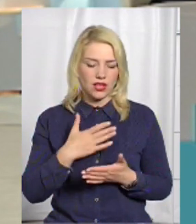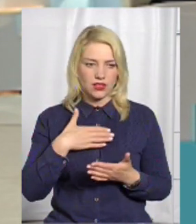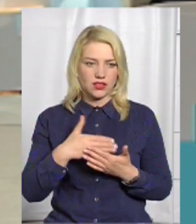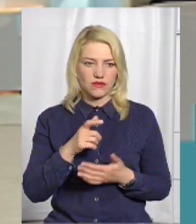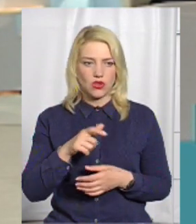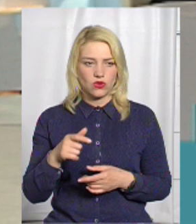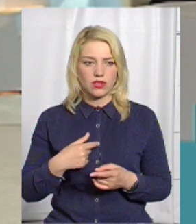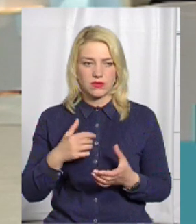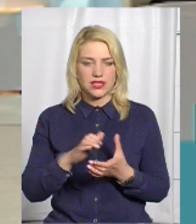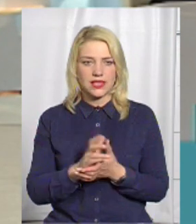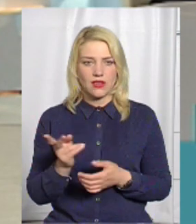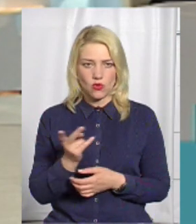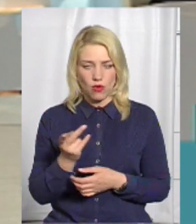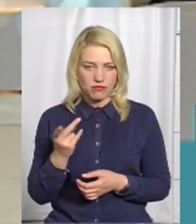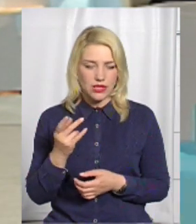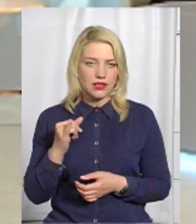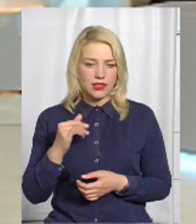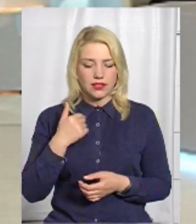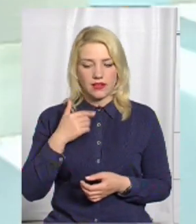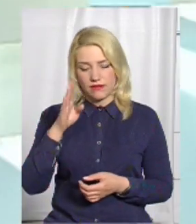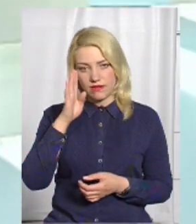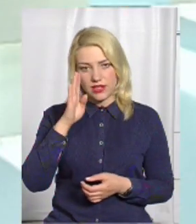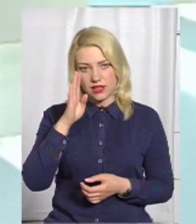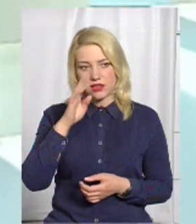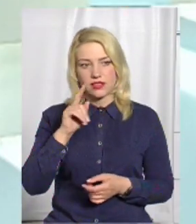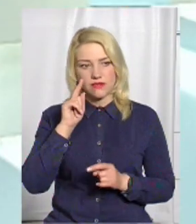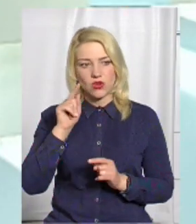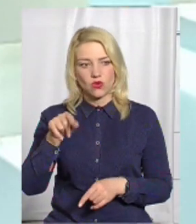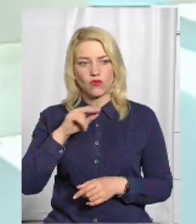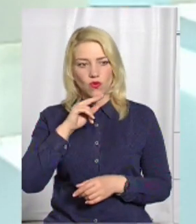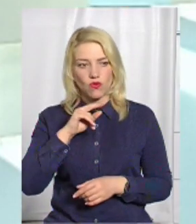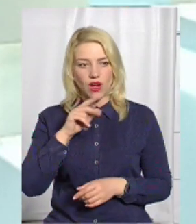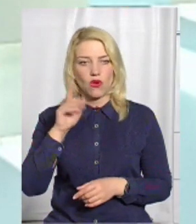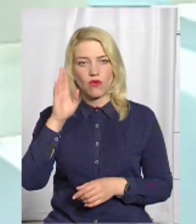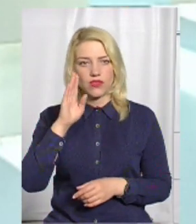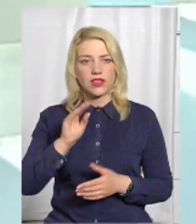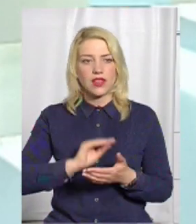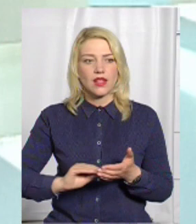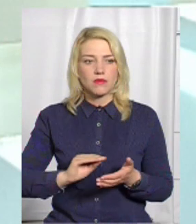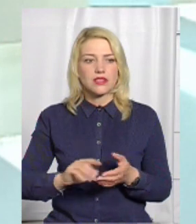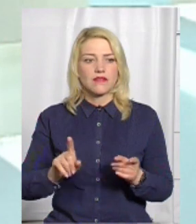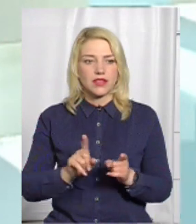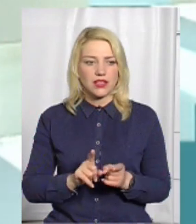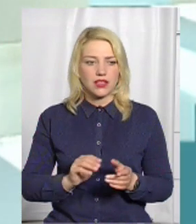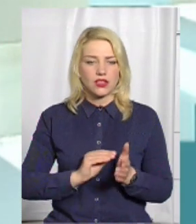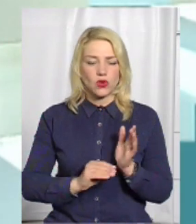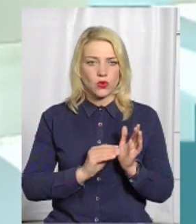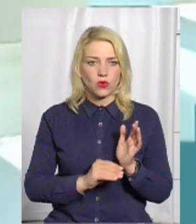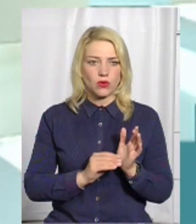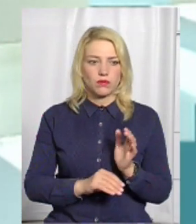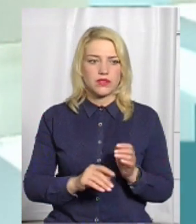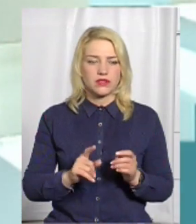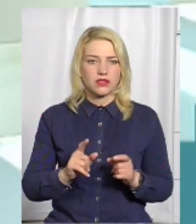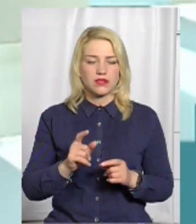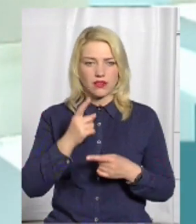Сергієм знайомі, і саме він звернув увагу, тобто він написав такий допис, прямо